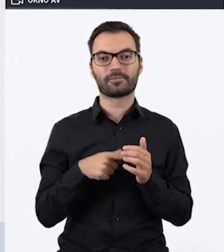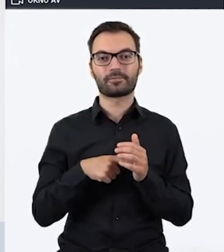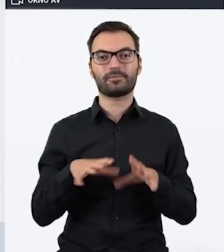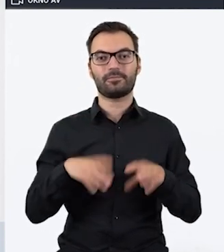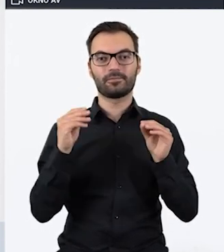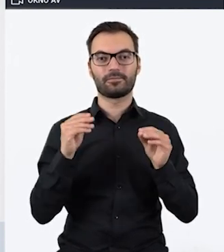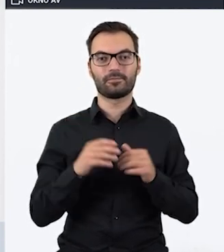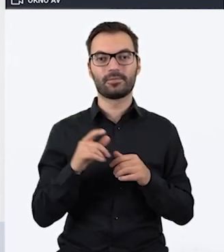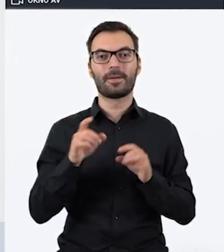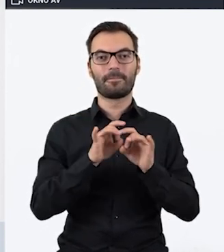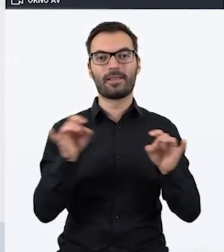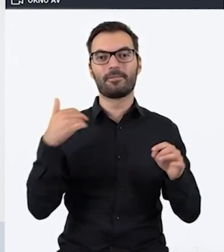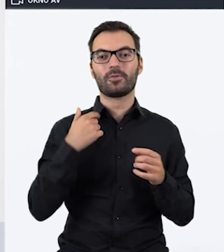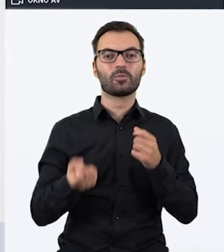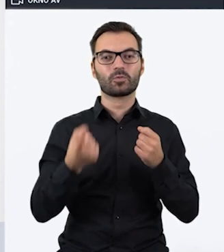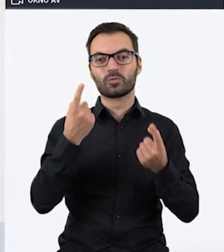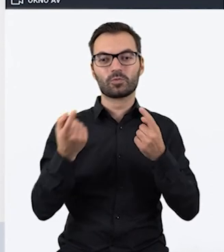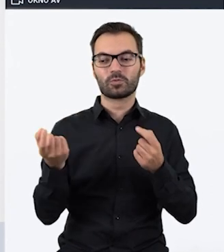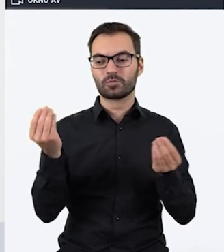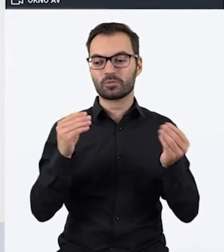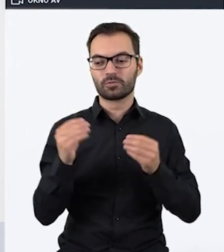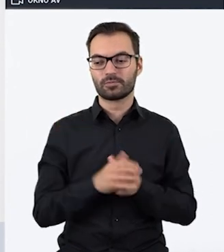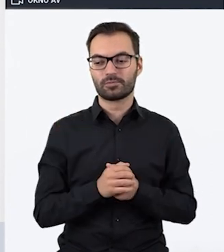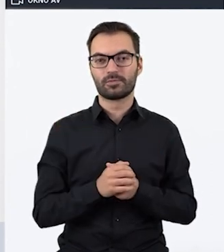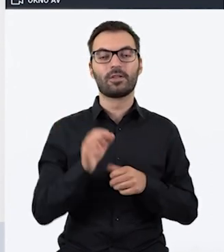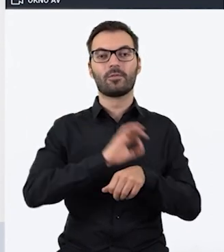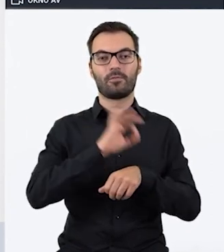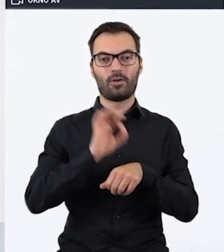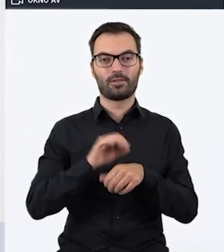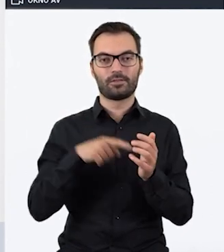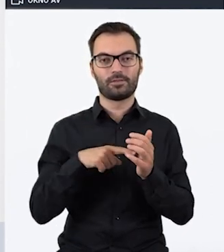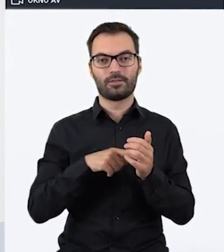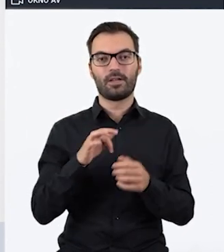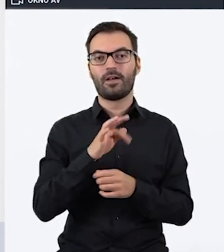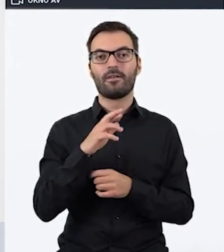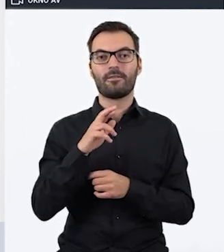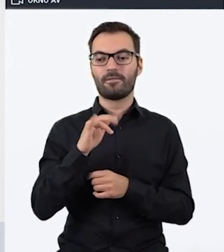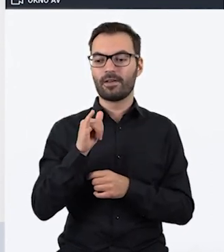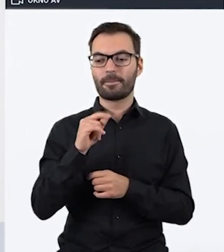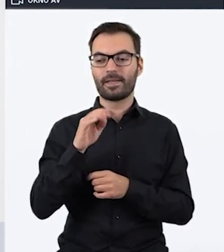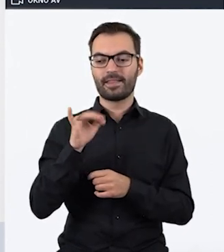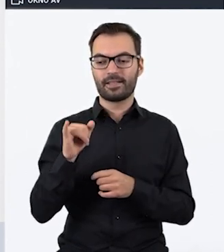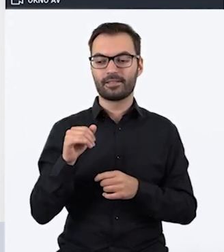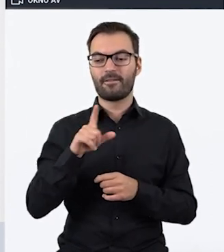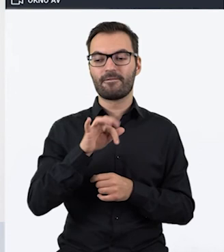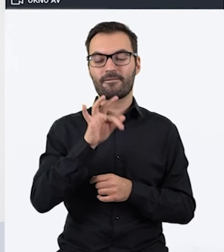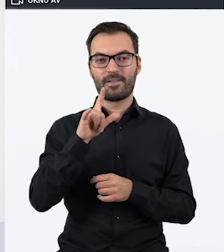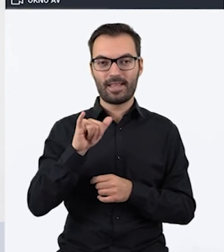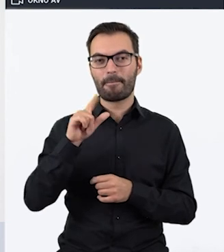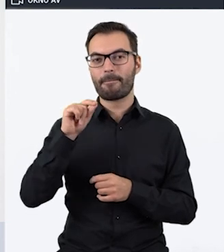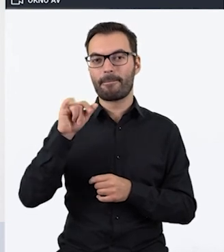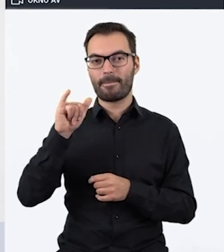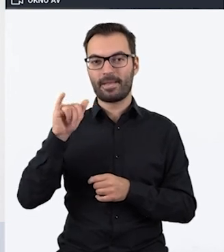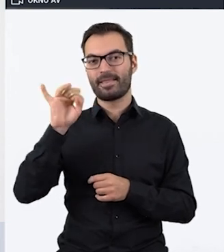pandemii pojawiały się również projekty w tym Flipity. Jak Państwo widzą, tu jest bardzo uboga szata graficzna, tu są tylko